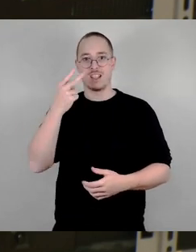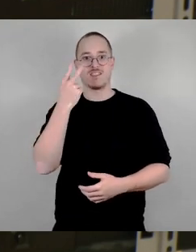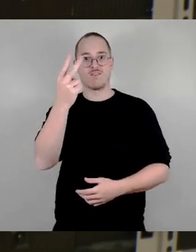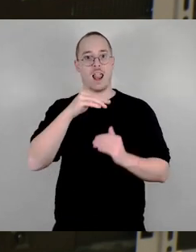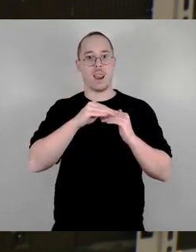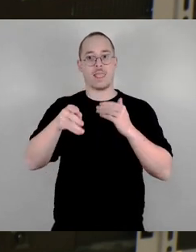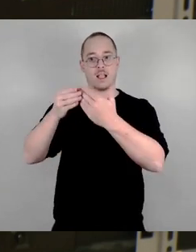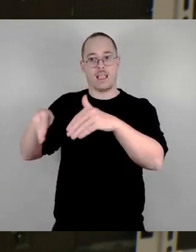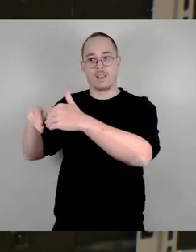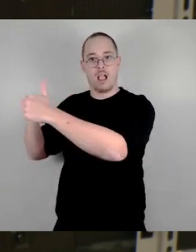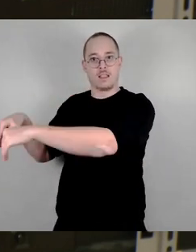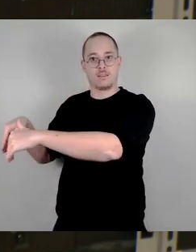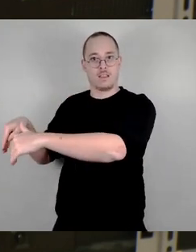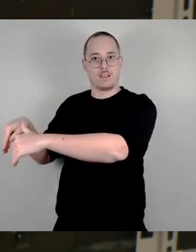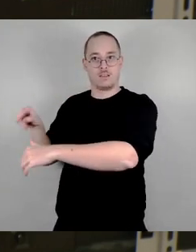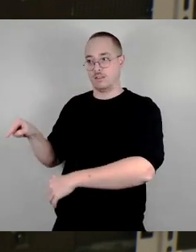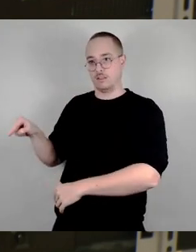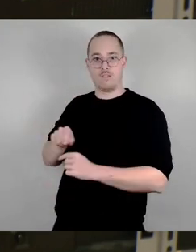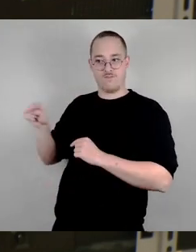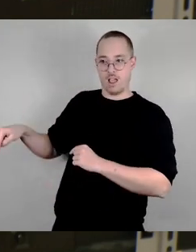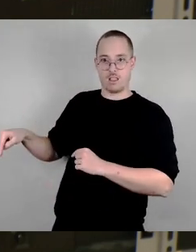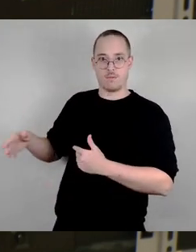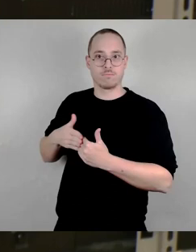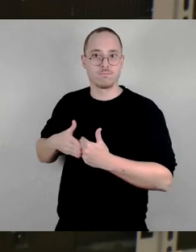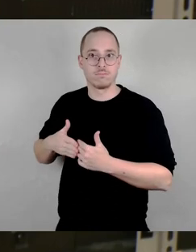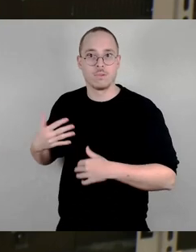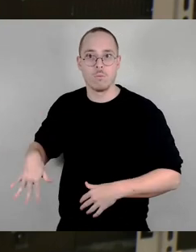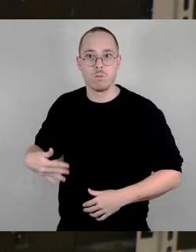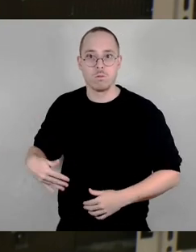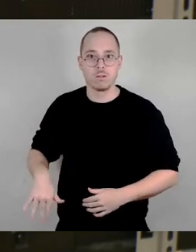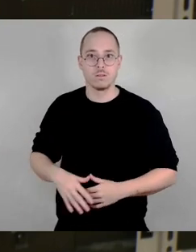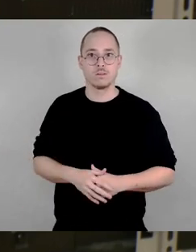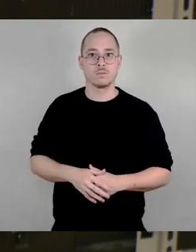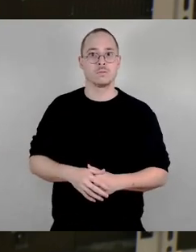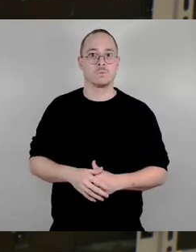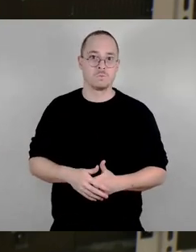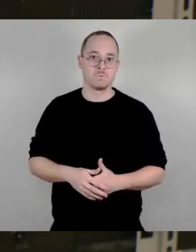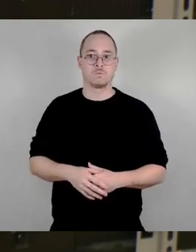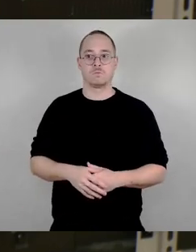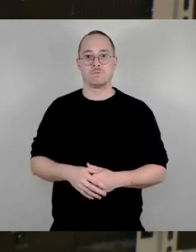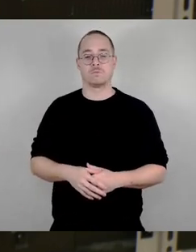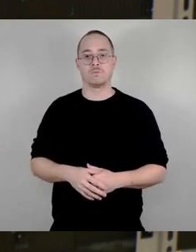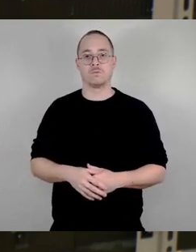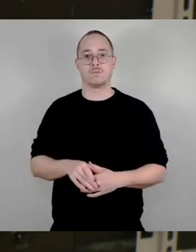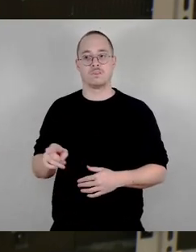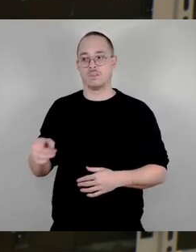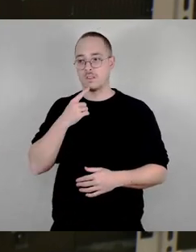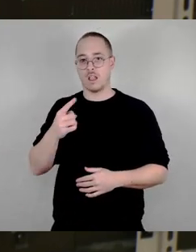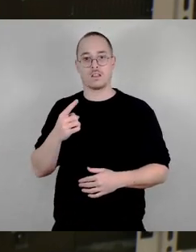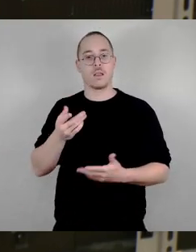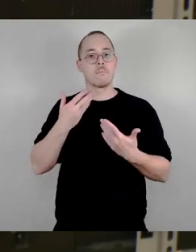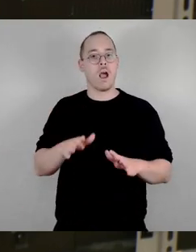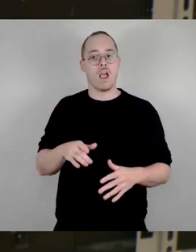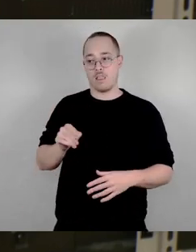Schlussendlich haben sie die Bereitschaft erklärt, den Menschen, die bei uns Schutz suchen, ein menschenwürdiges Ankommen und Bleiben zu sichern.